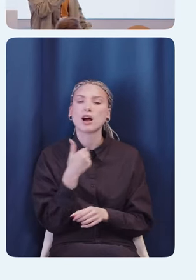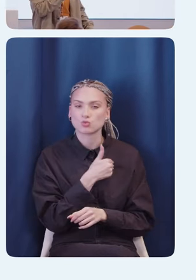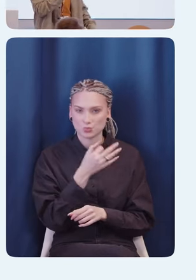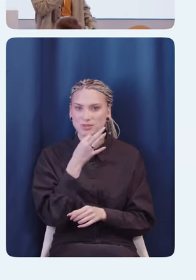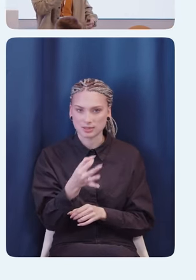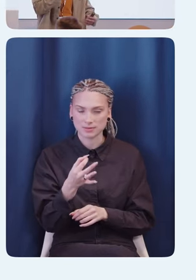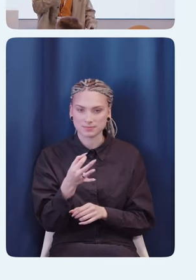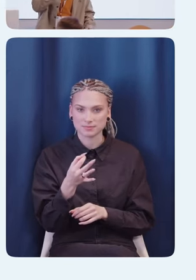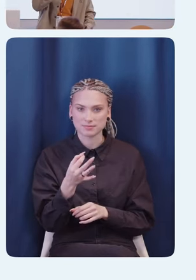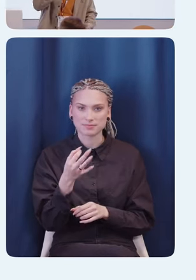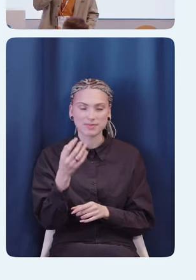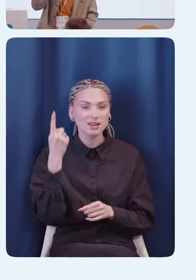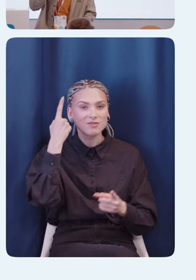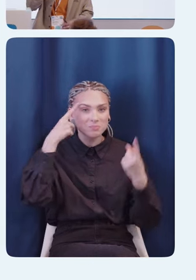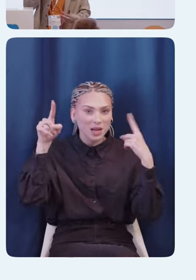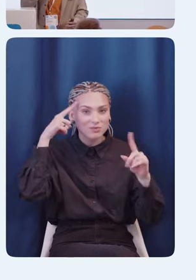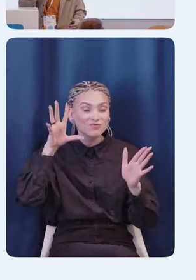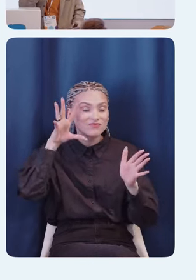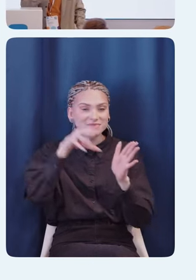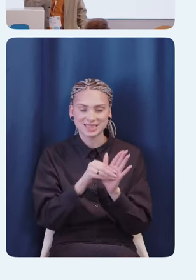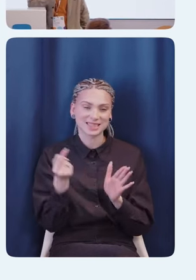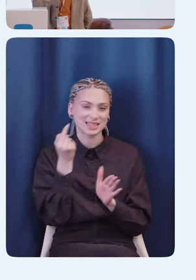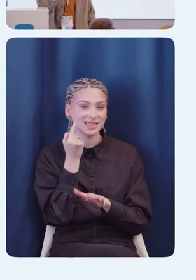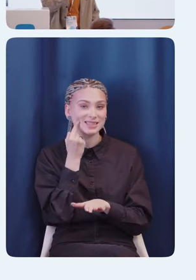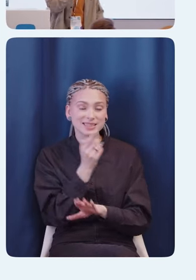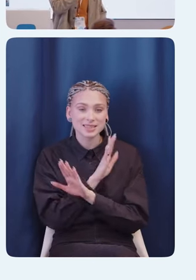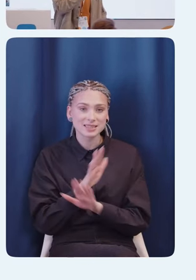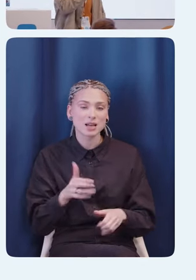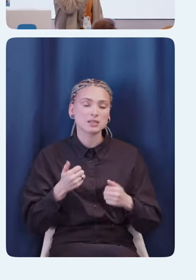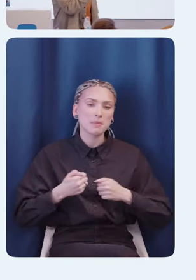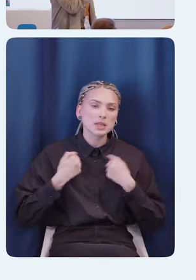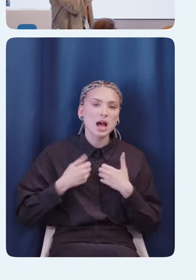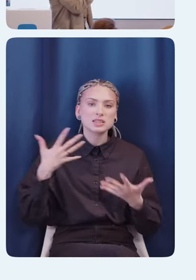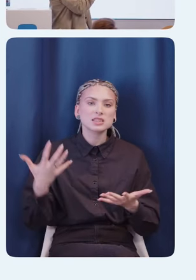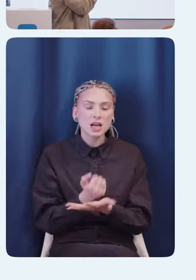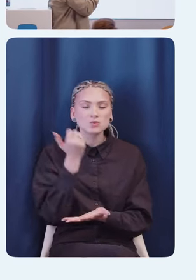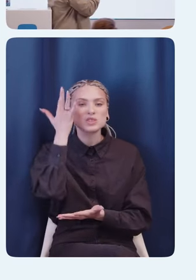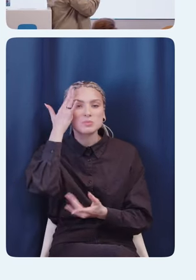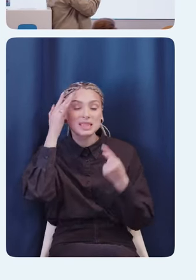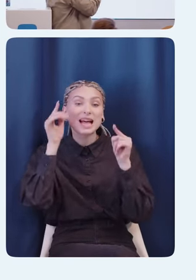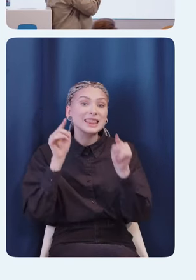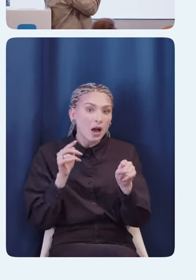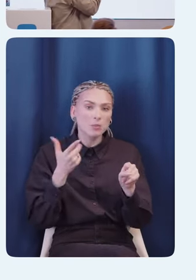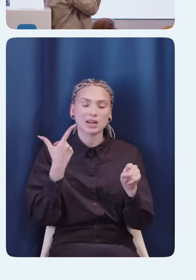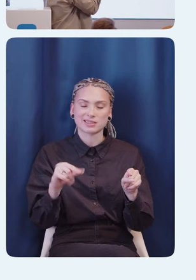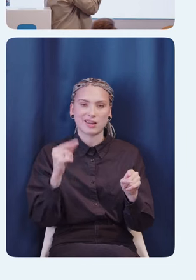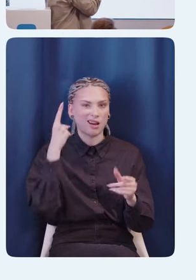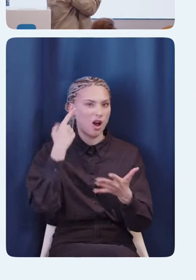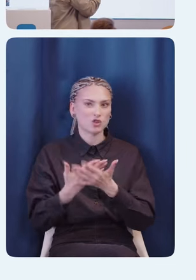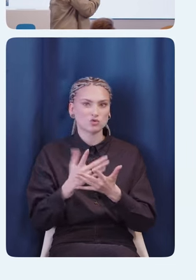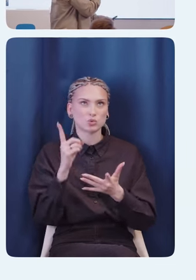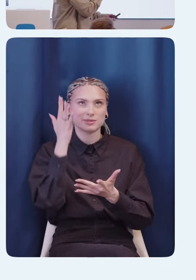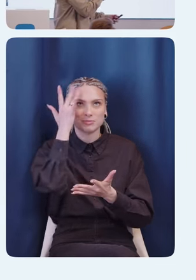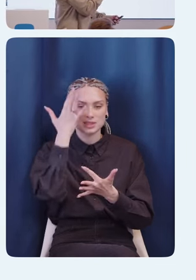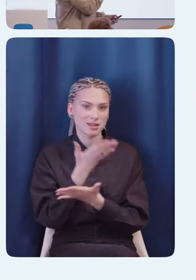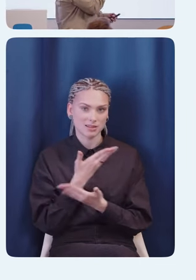что подключайте фантазию, не стесняйтесь, пытайтесь найти смысл там, где даже кажется вам, что его, наверное, и нет.